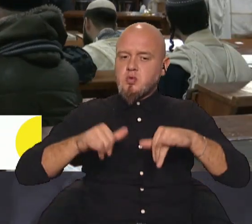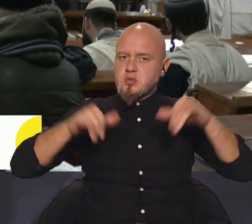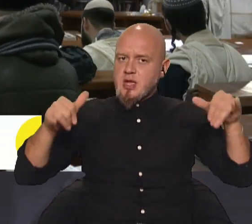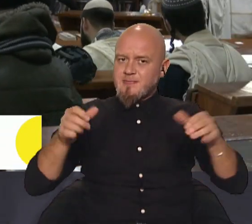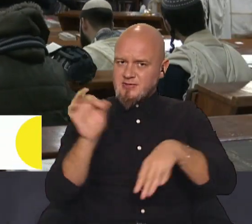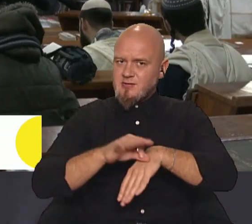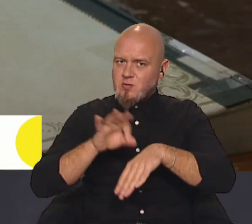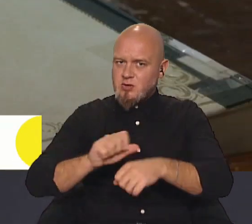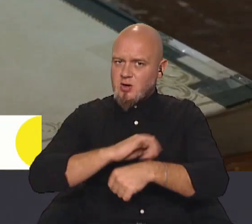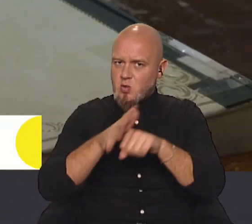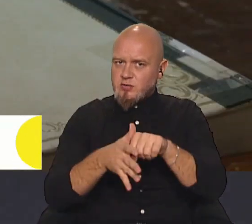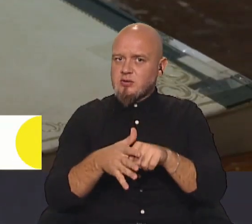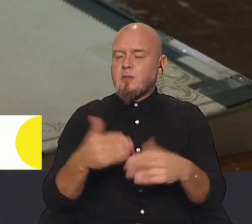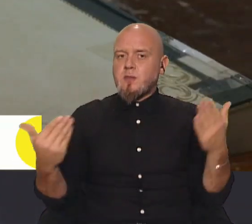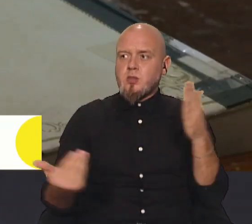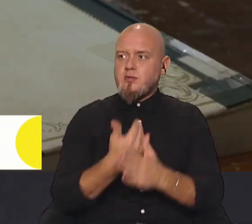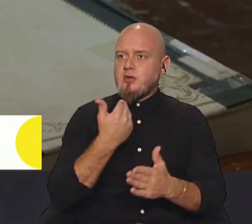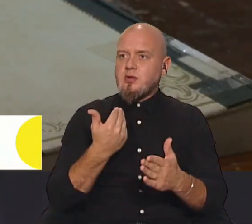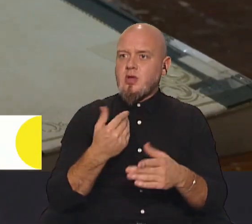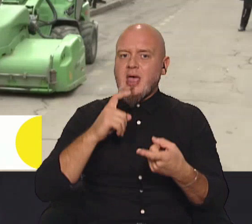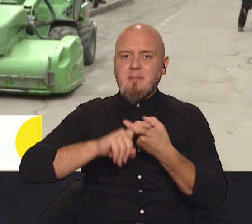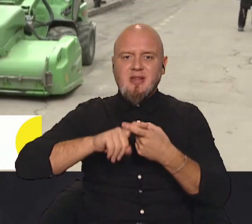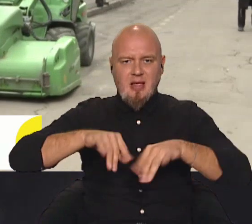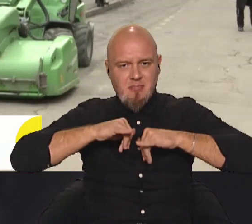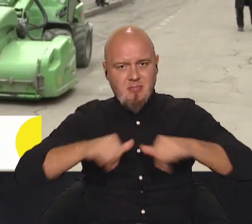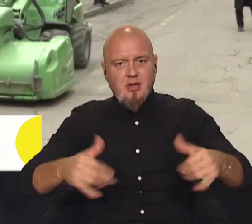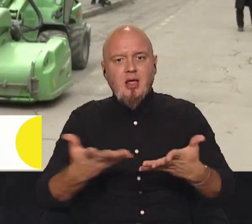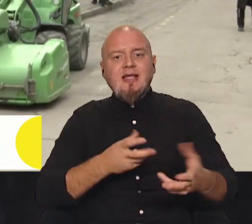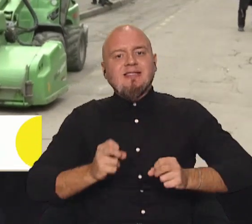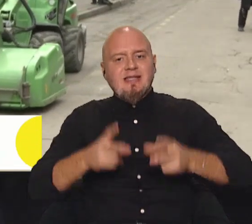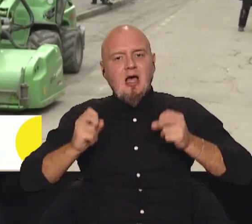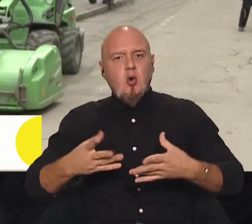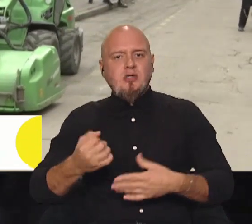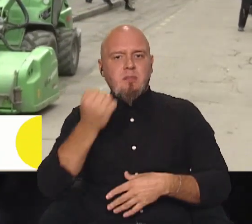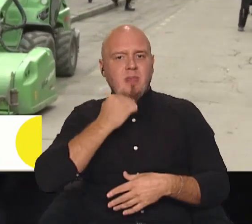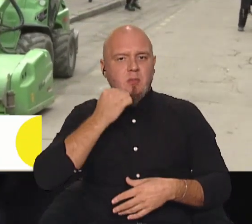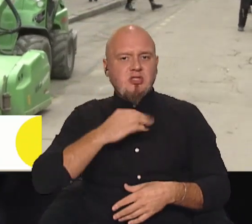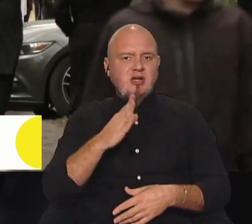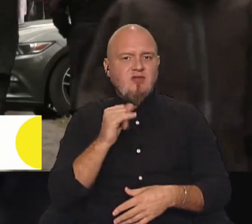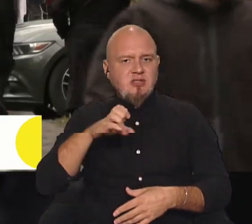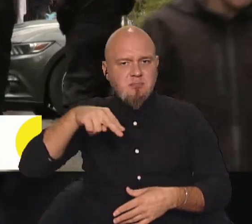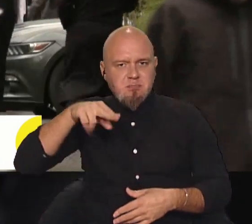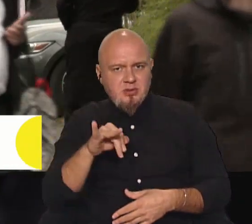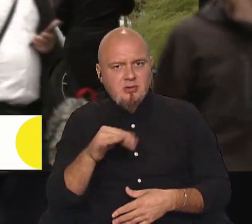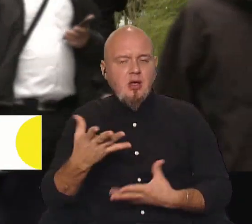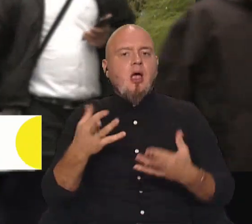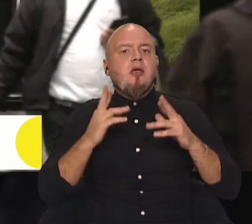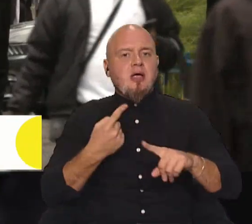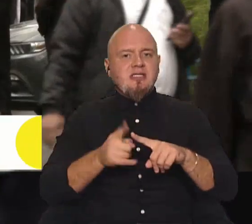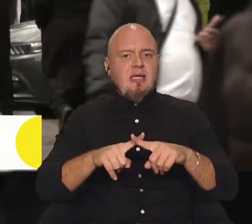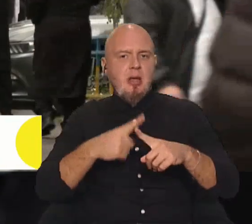захворювання на ковід, нові епідемії, які загрози мапичу і віспи. Як з цими